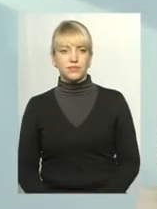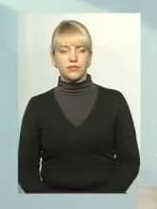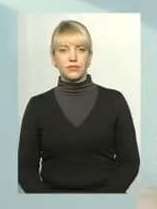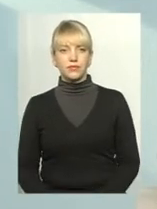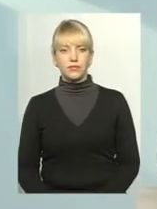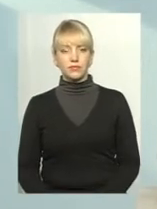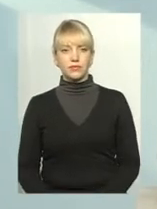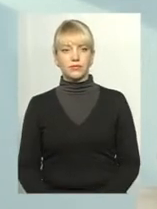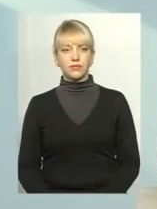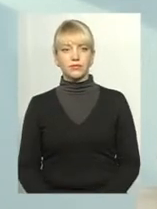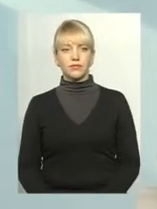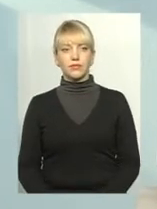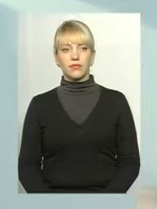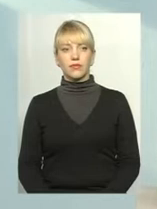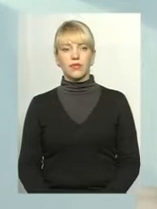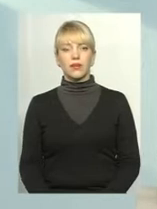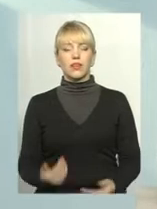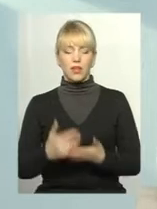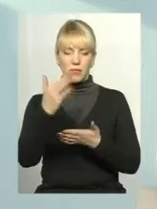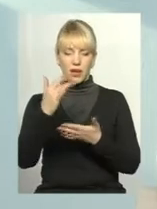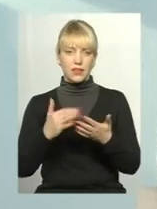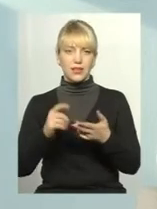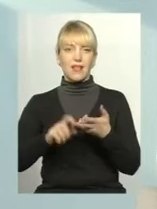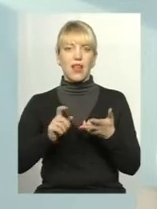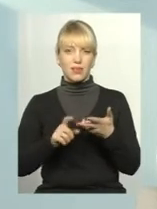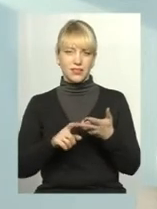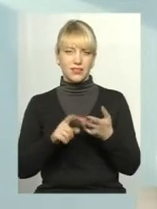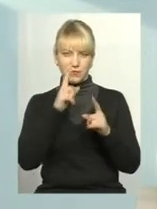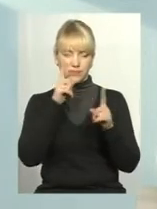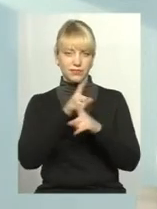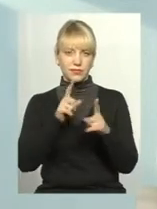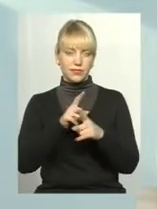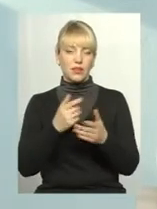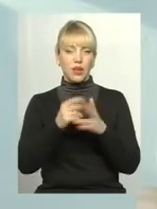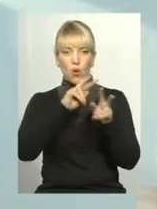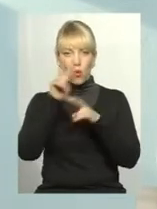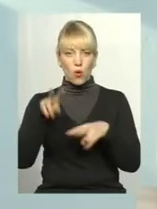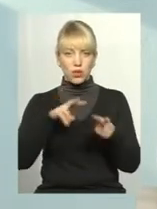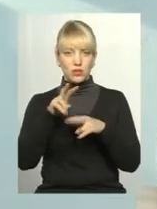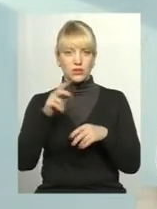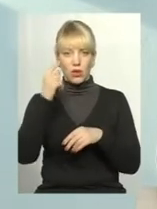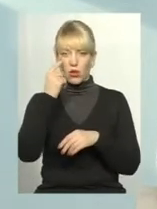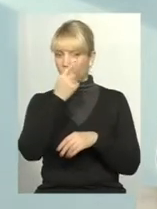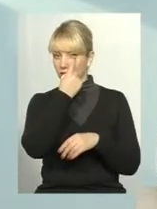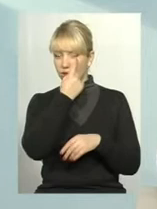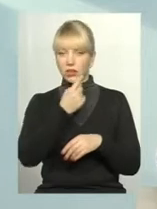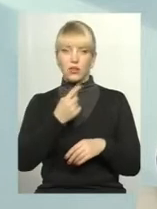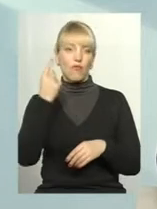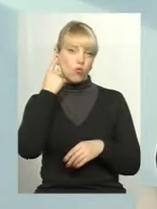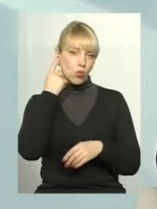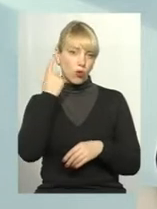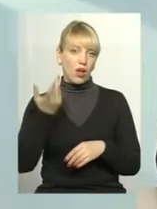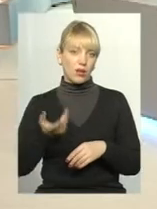певний невеликий перелік аналізів, огляд очного дна і вуха.